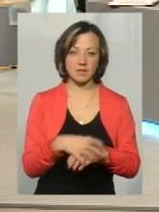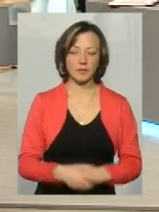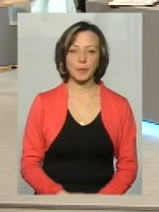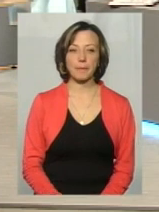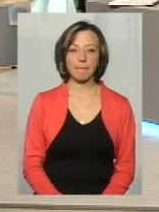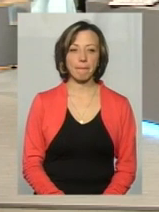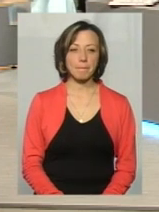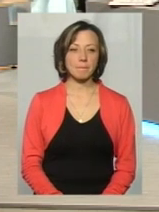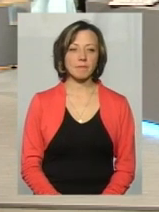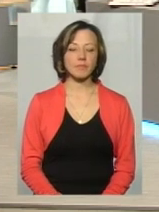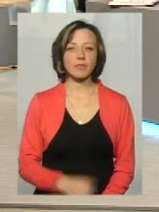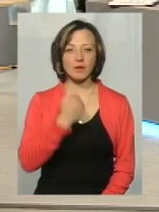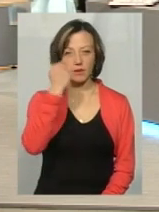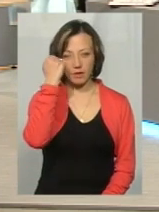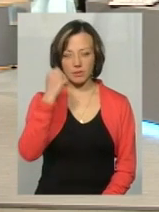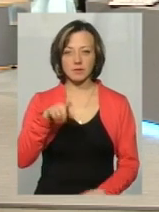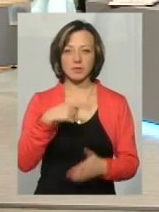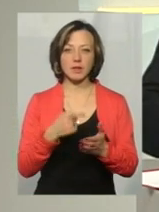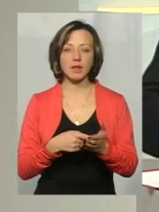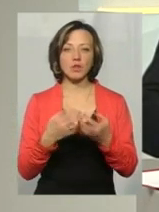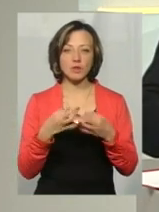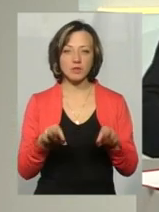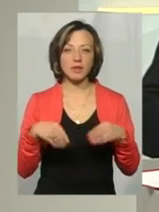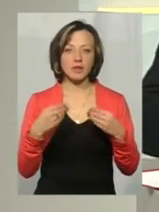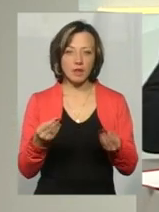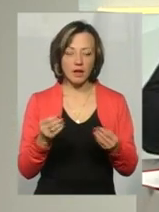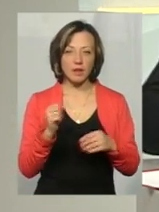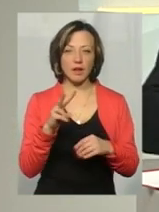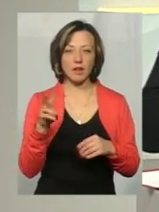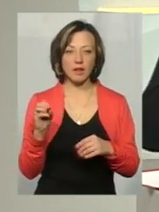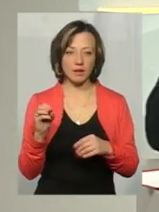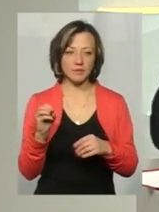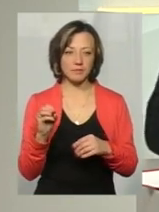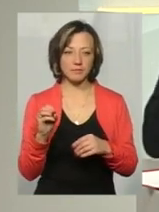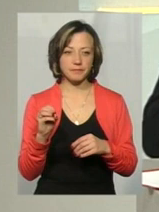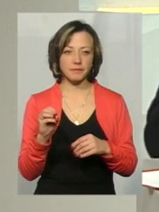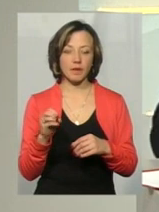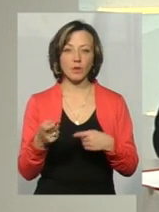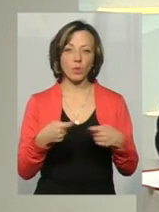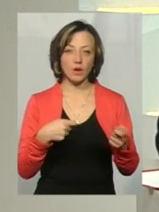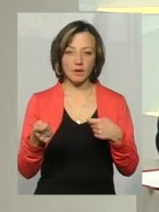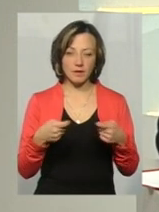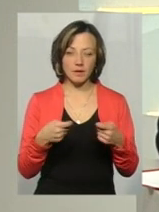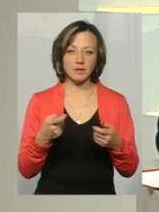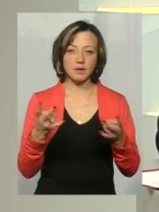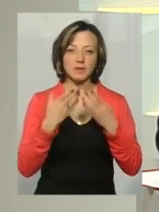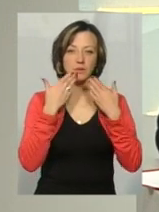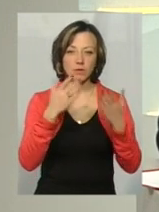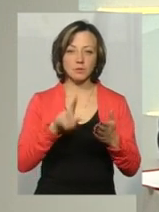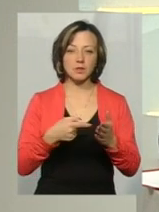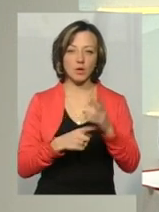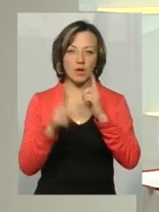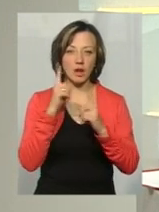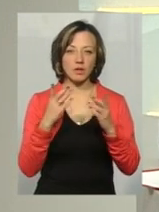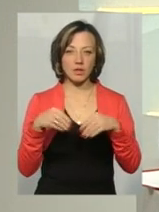Дякую за запитання. Дозвіл дали, я так розумію, дозвіл там дали на здійснення підприємки. напевно, що треба звернутися до міської ради,